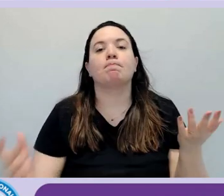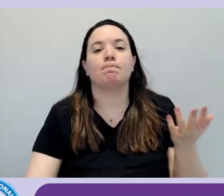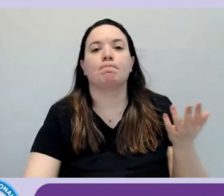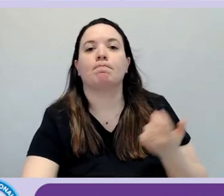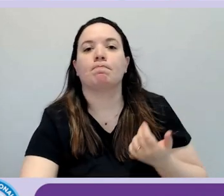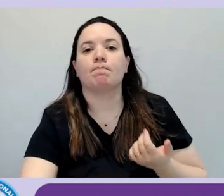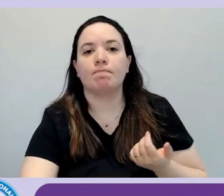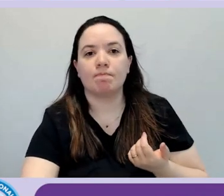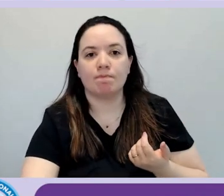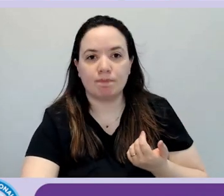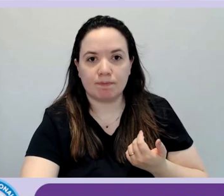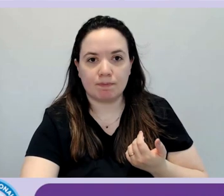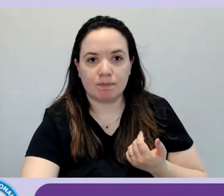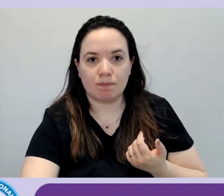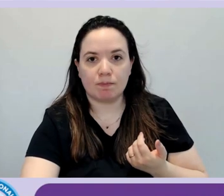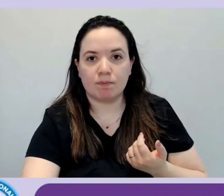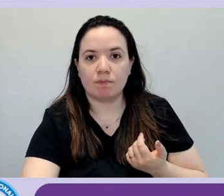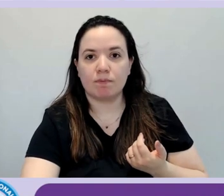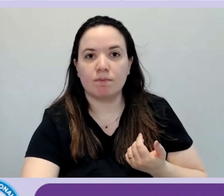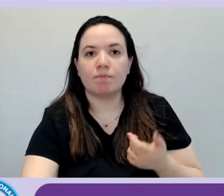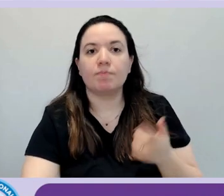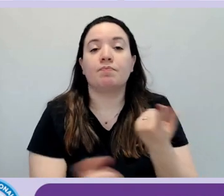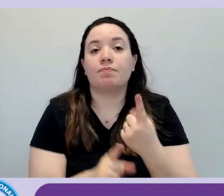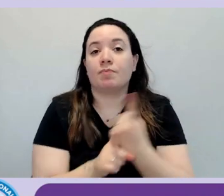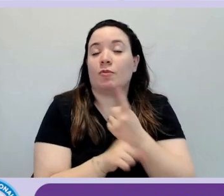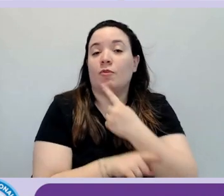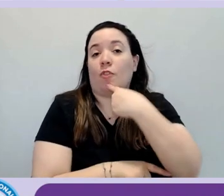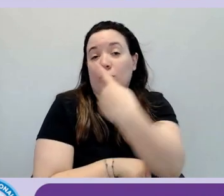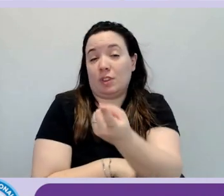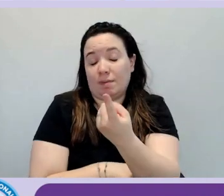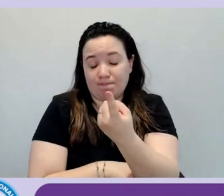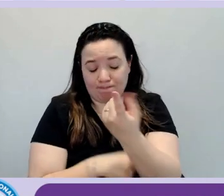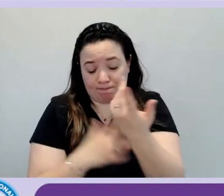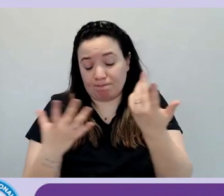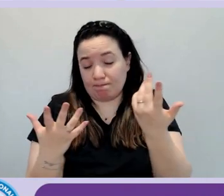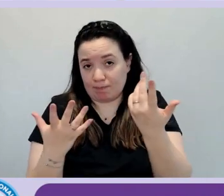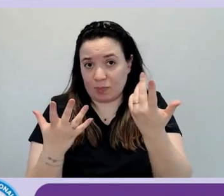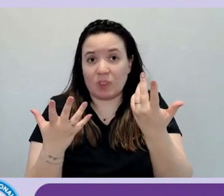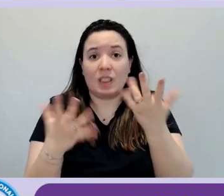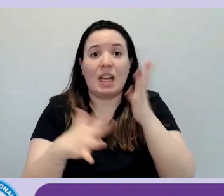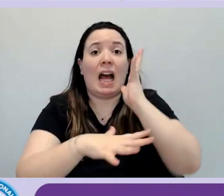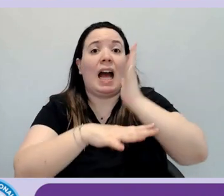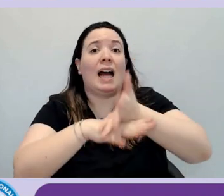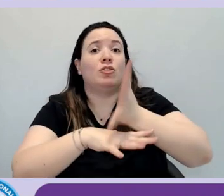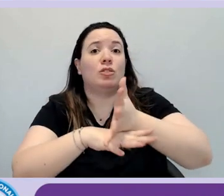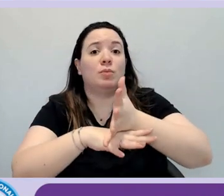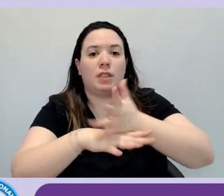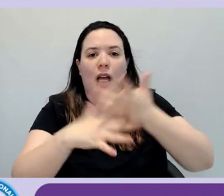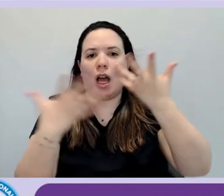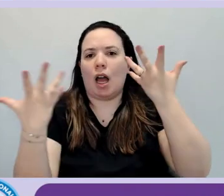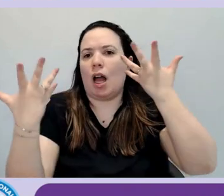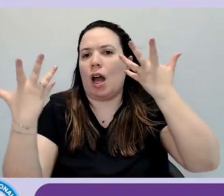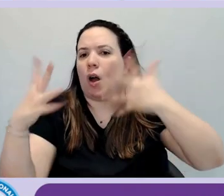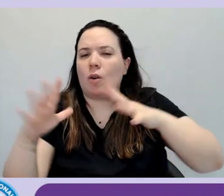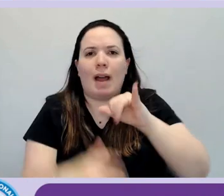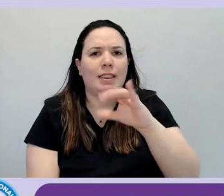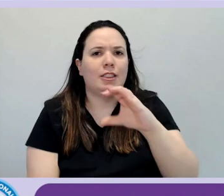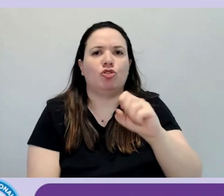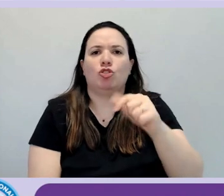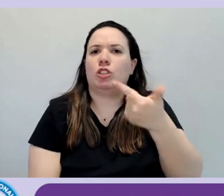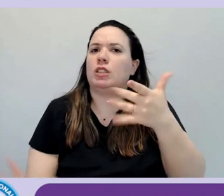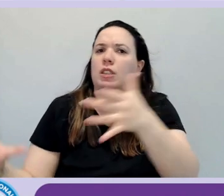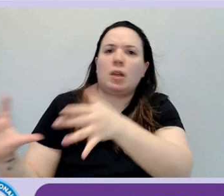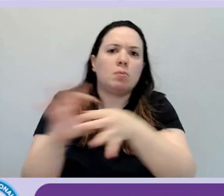'accessibilità impatta nel mondo ICT in tutto l'ambito dell'ICT, perché noi facciamo spesso l'errore di